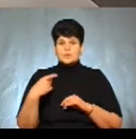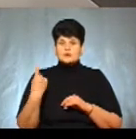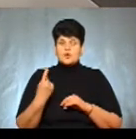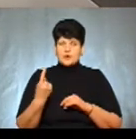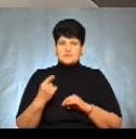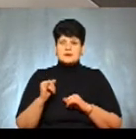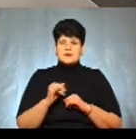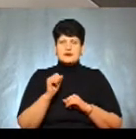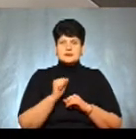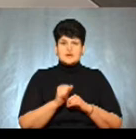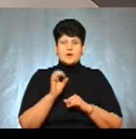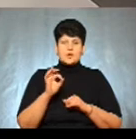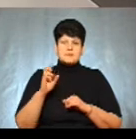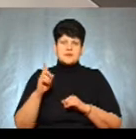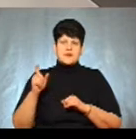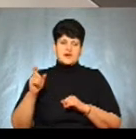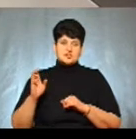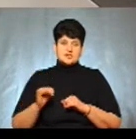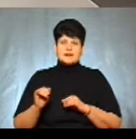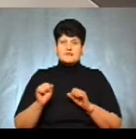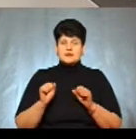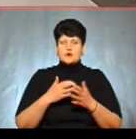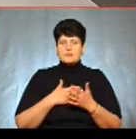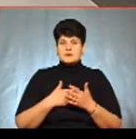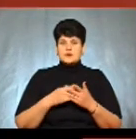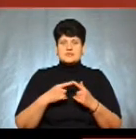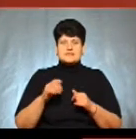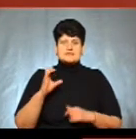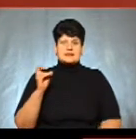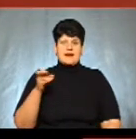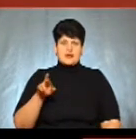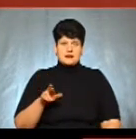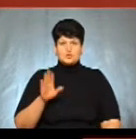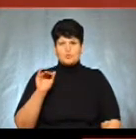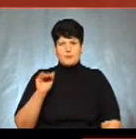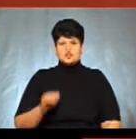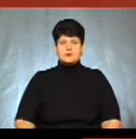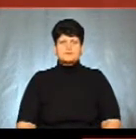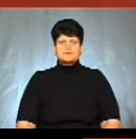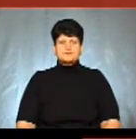області та Андрій Об'єшчик, керівник громадської організації «Скеля». До побачення.